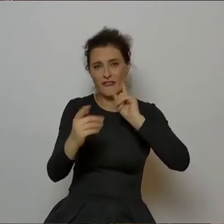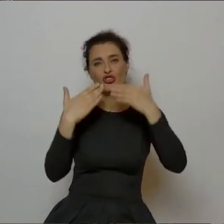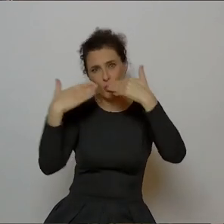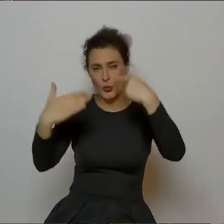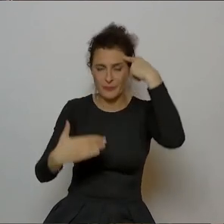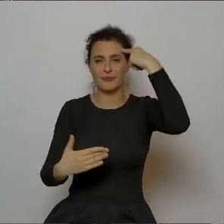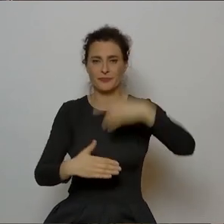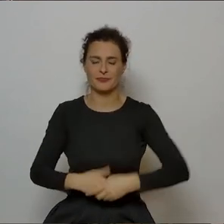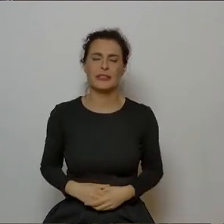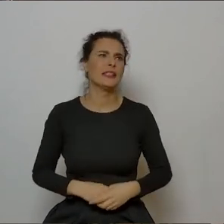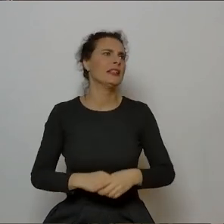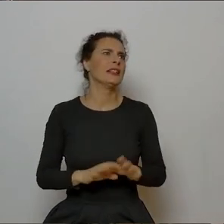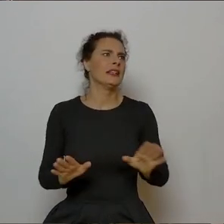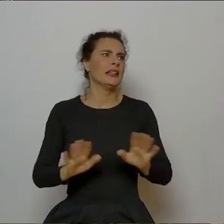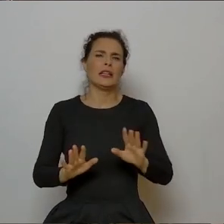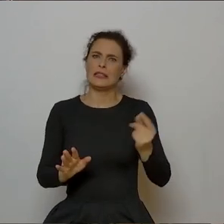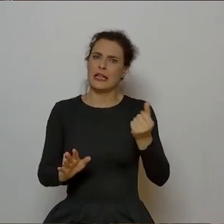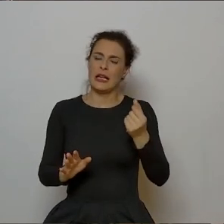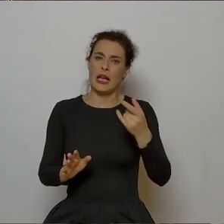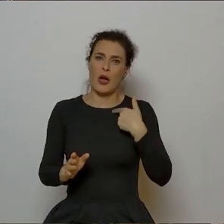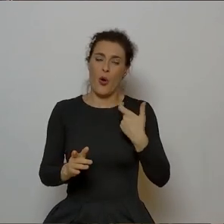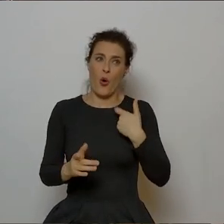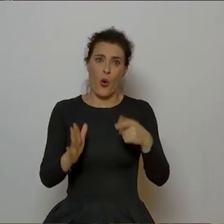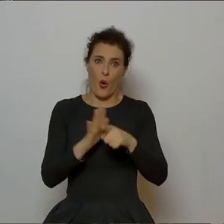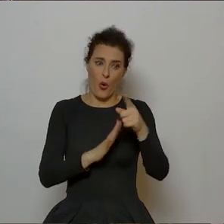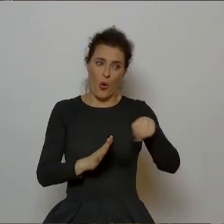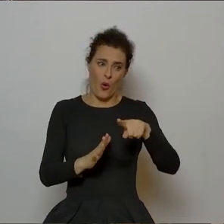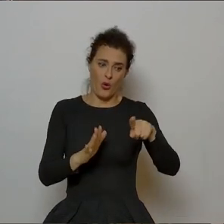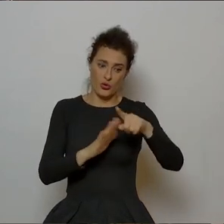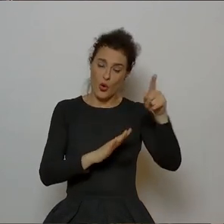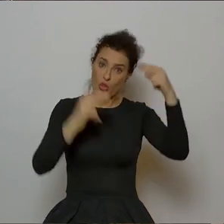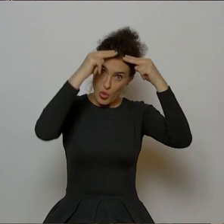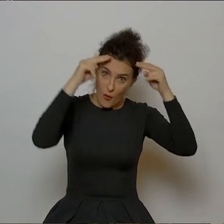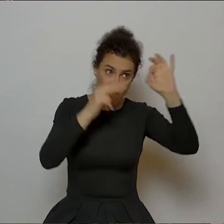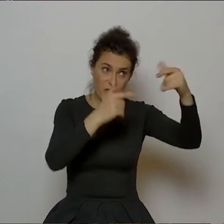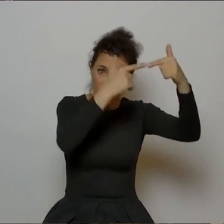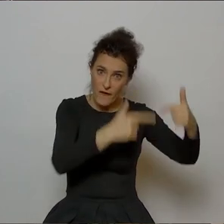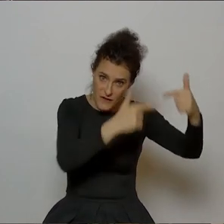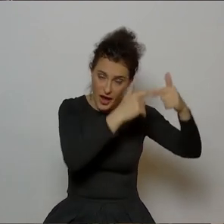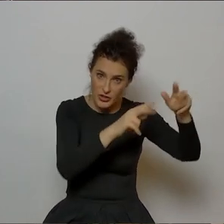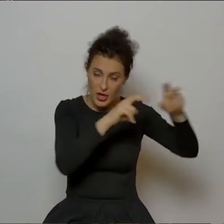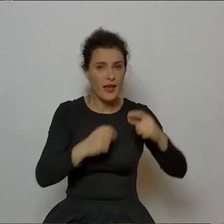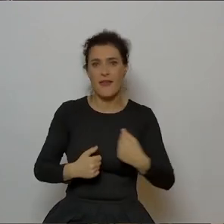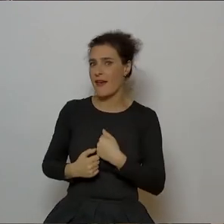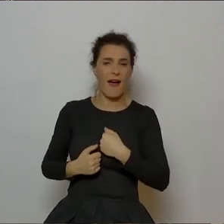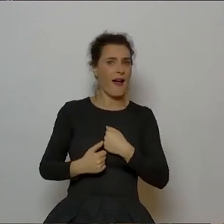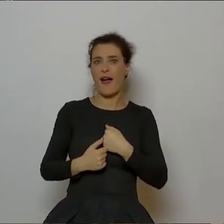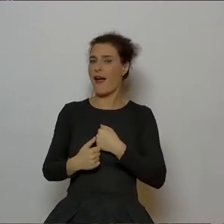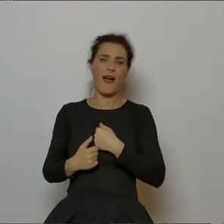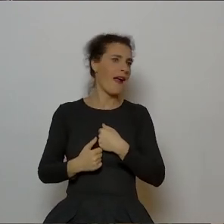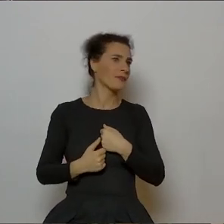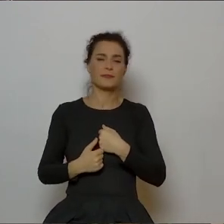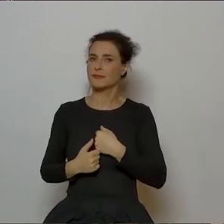To znaczy zaraz, jeśli chodzi właśnie o sięganie po twórczość Norwida, ja na przykład nie sięgam, bo ja mam swoje,